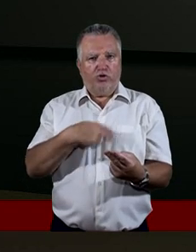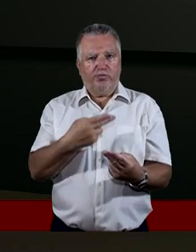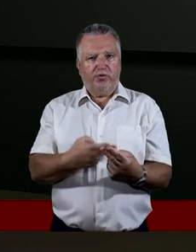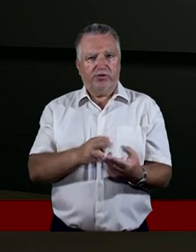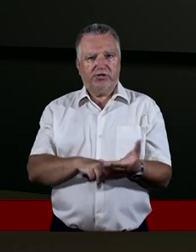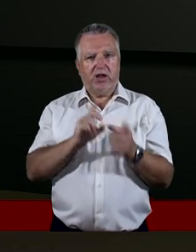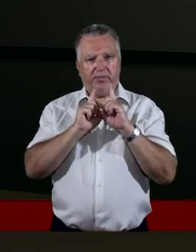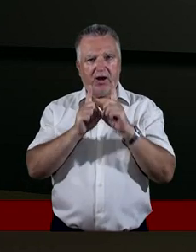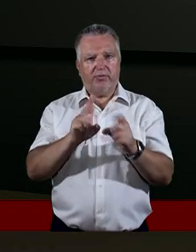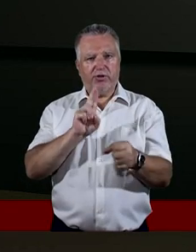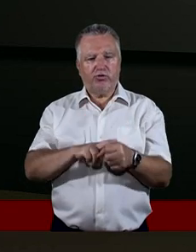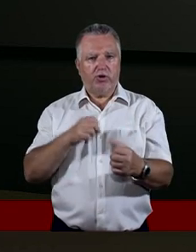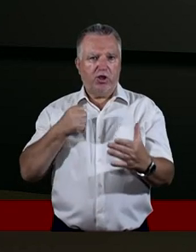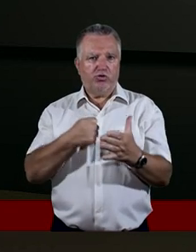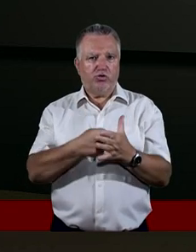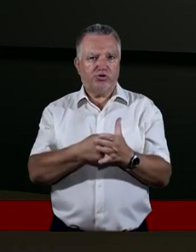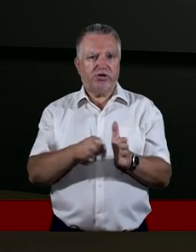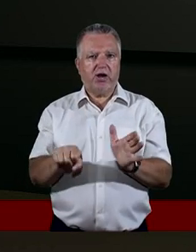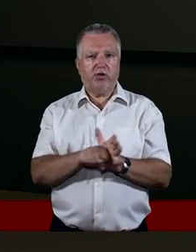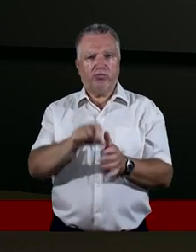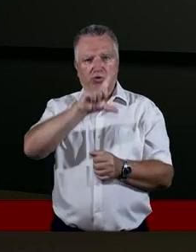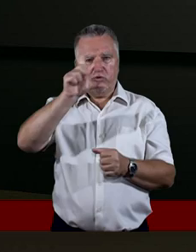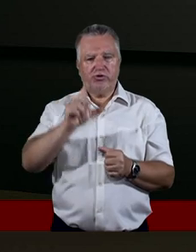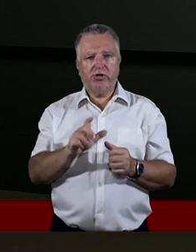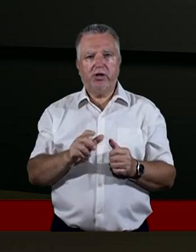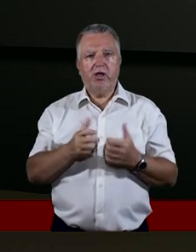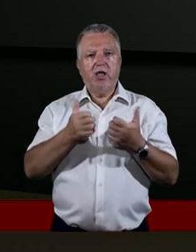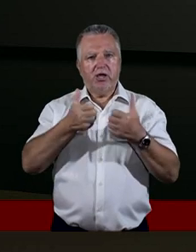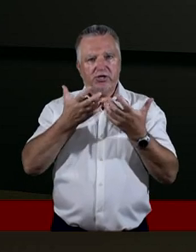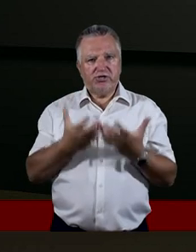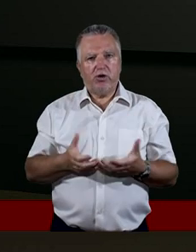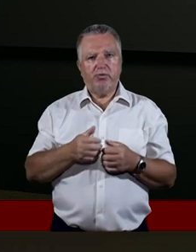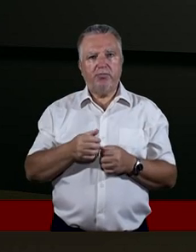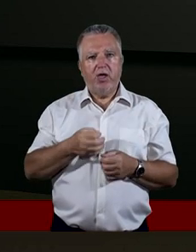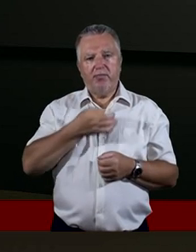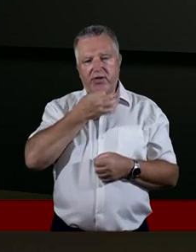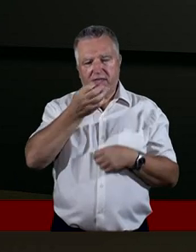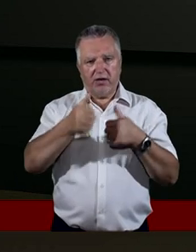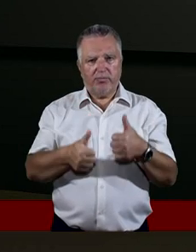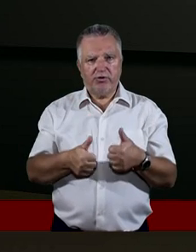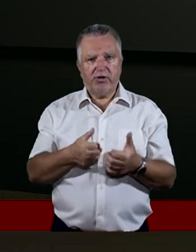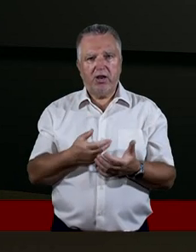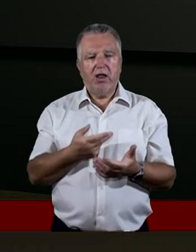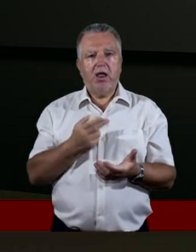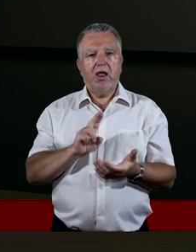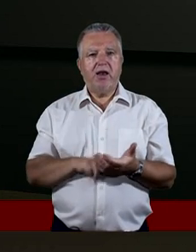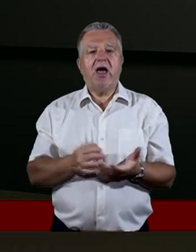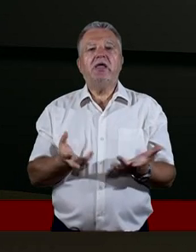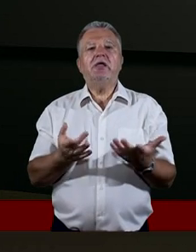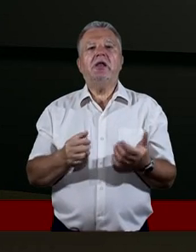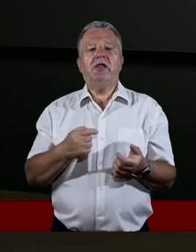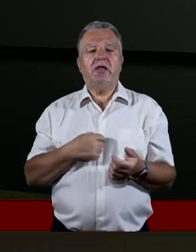te prawdy, które docierają do ludzi. Ale chciałbym takie pytanie jeszcze postawić. Na ile mogę w to